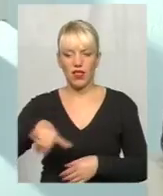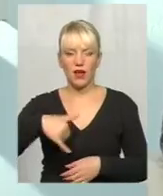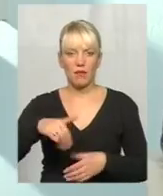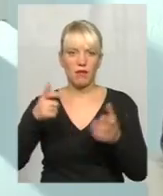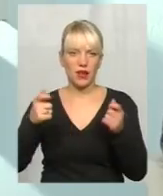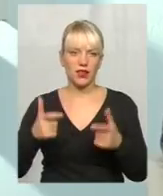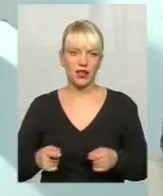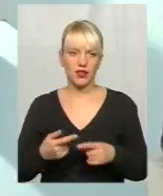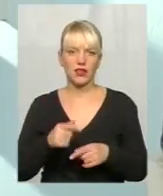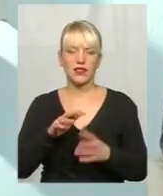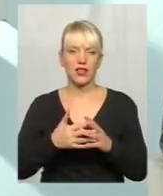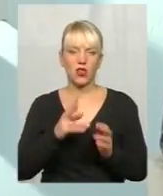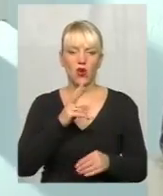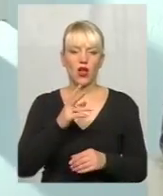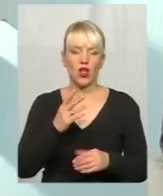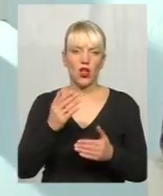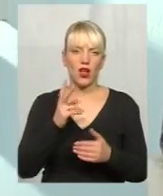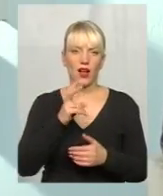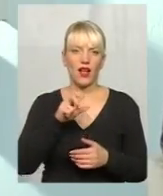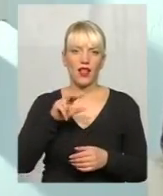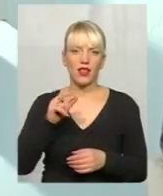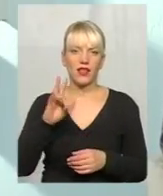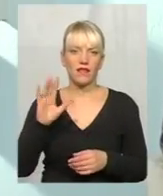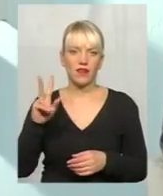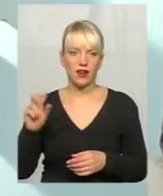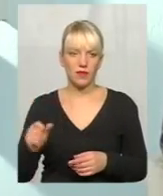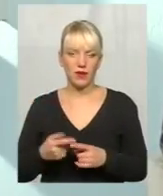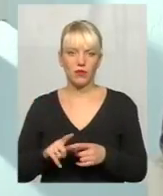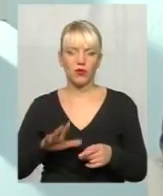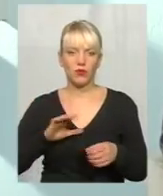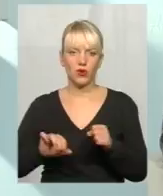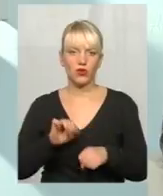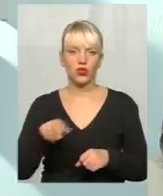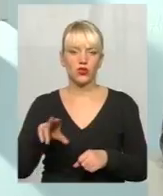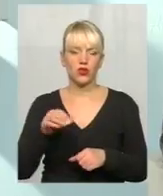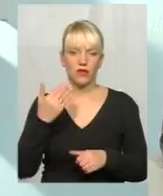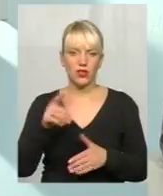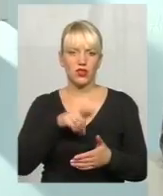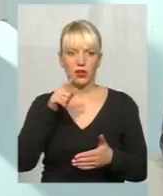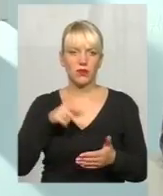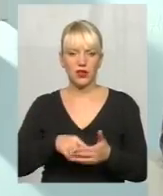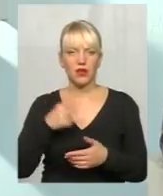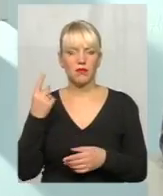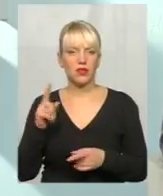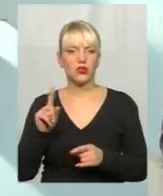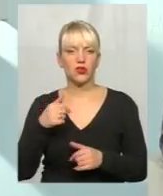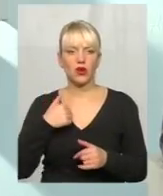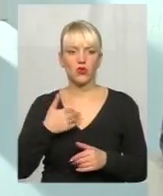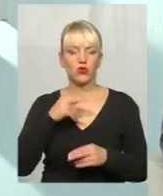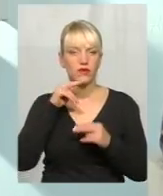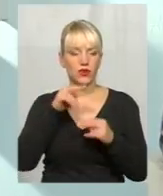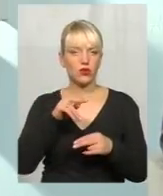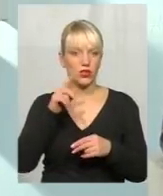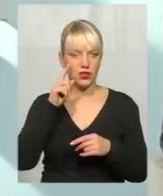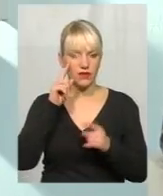Тобто, і порушено кримінальне провадження. Щодо заданих вами питань, перше, що я хочу звернути увагу,